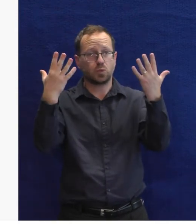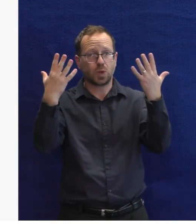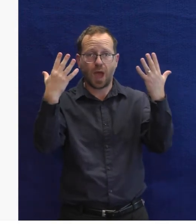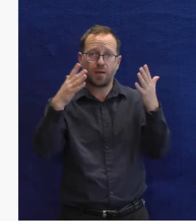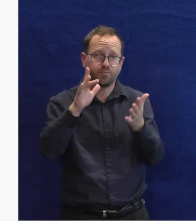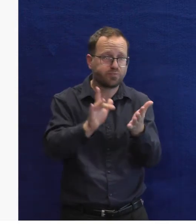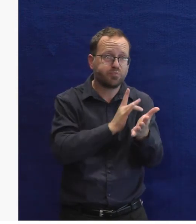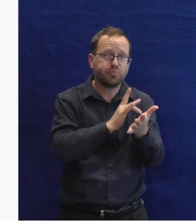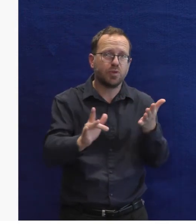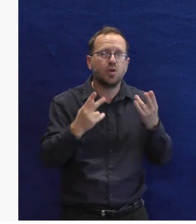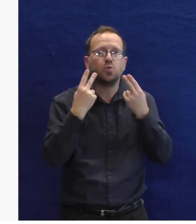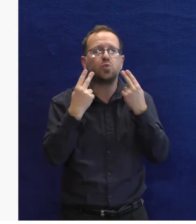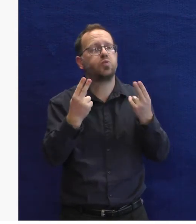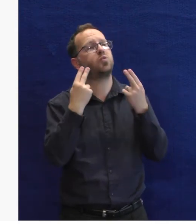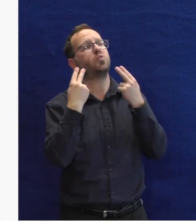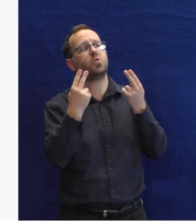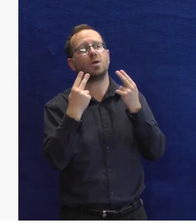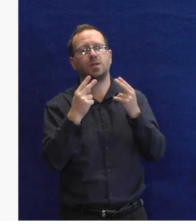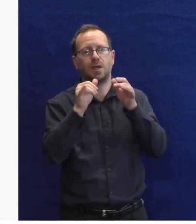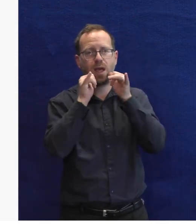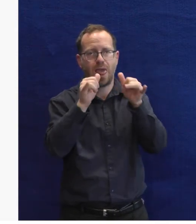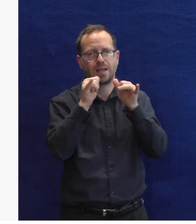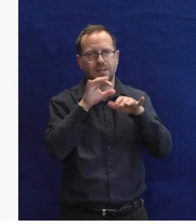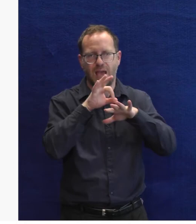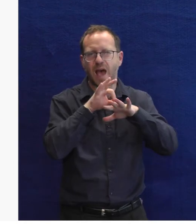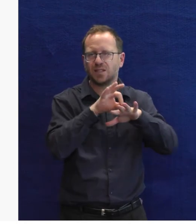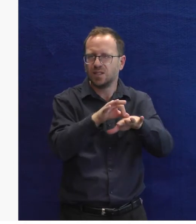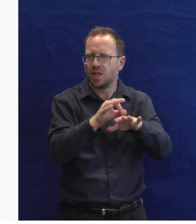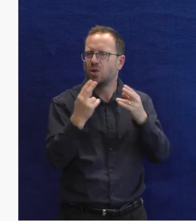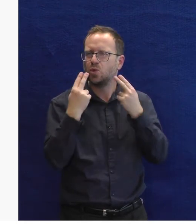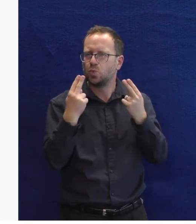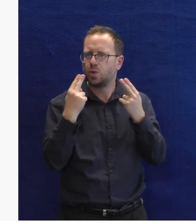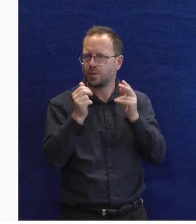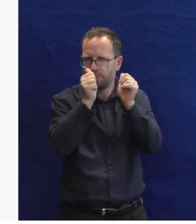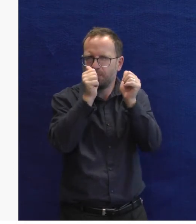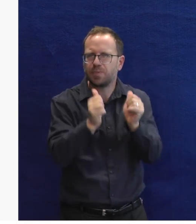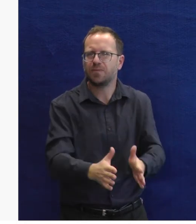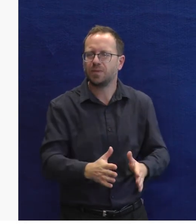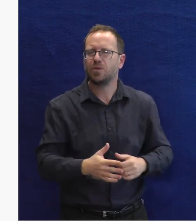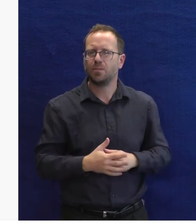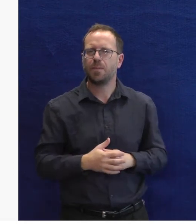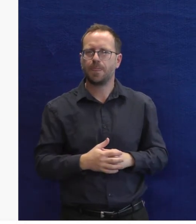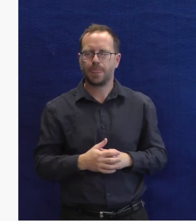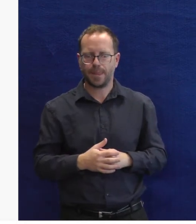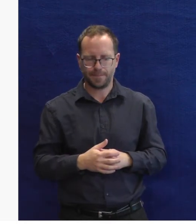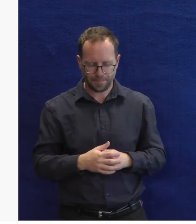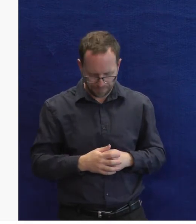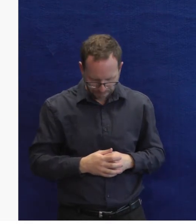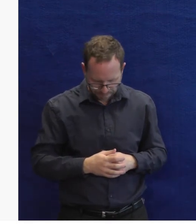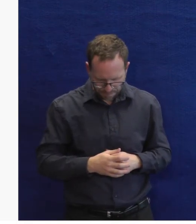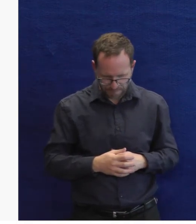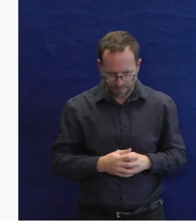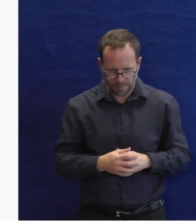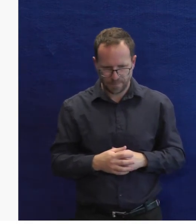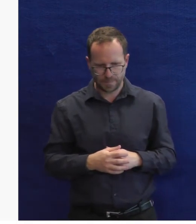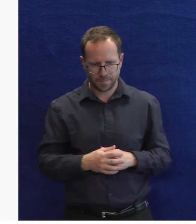se ho dotknout, tak je ten důraz na některé funkce je úplně jiný. A na to právě, aby to